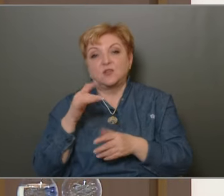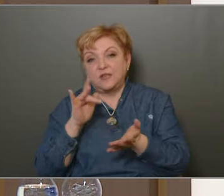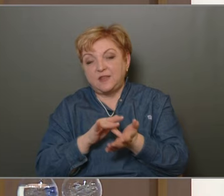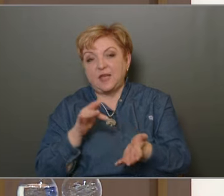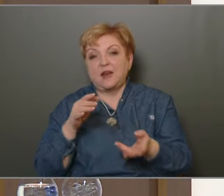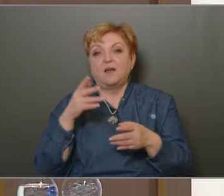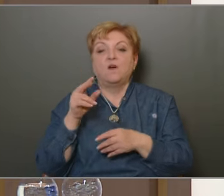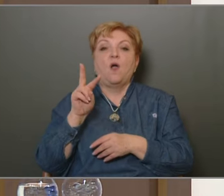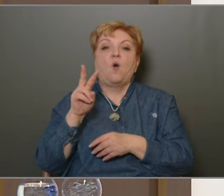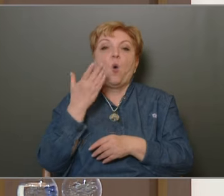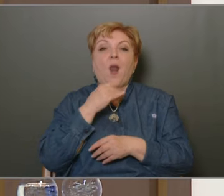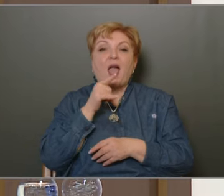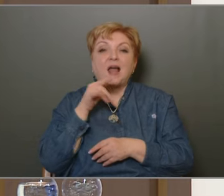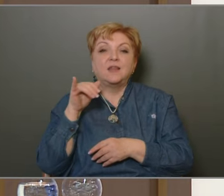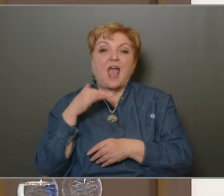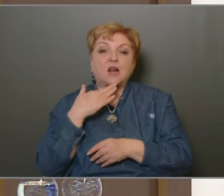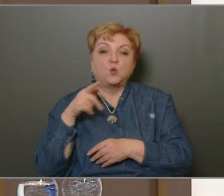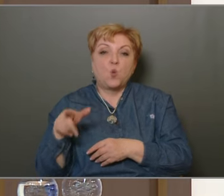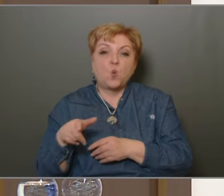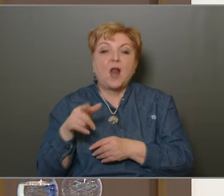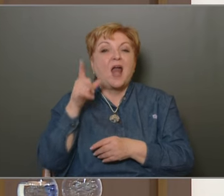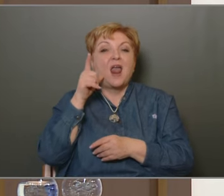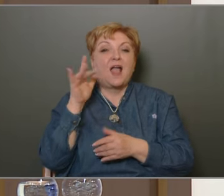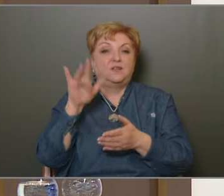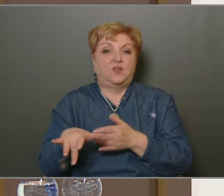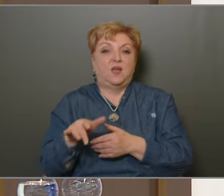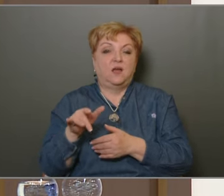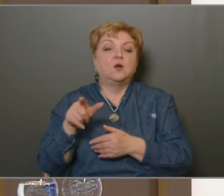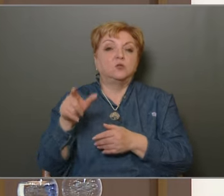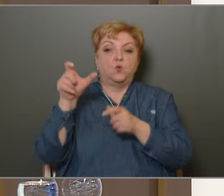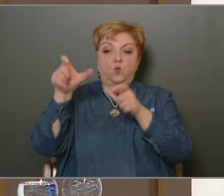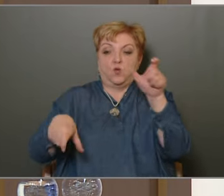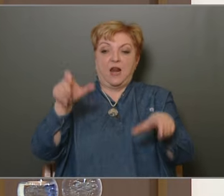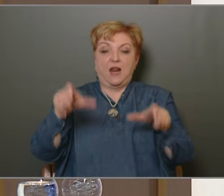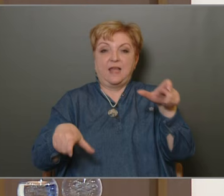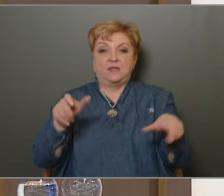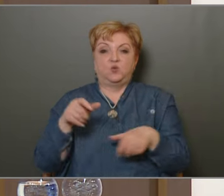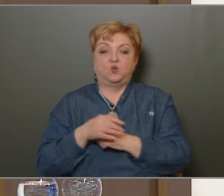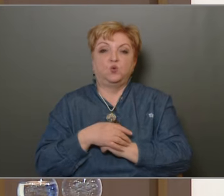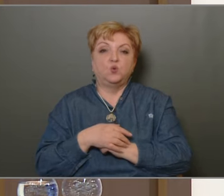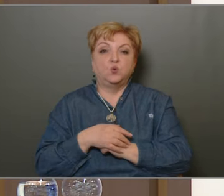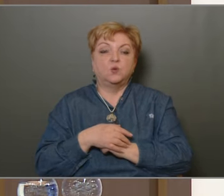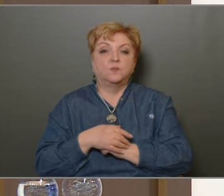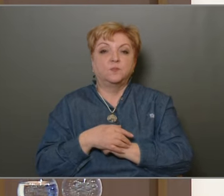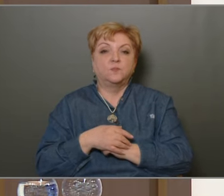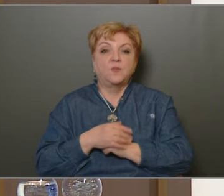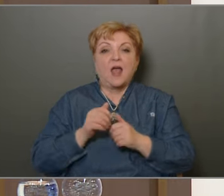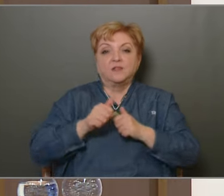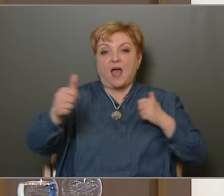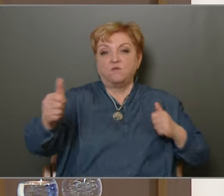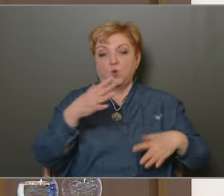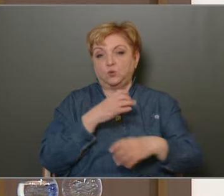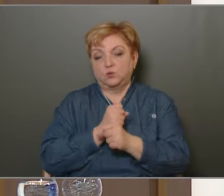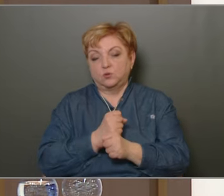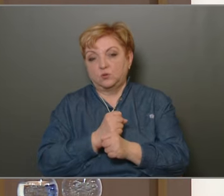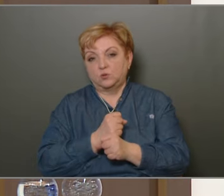akár a Holányernő utcában, vagy a Lehet-téren. Azért az ő jelenlétük akkor is távol tudja